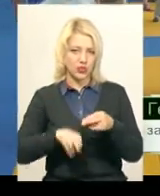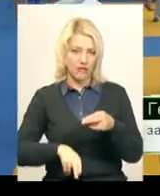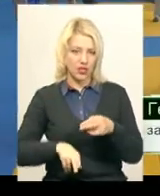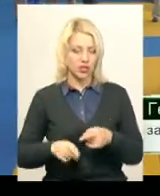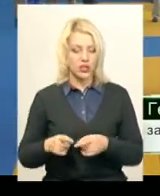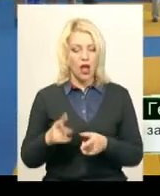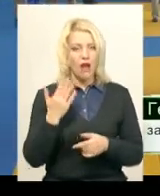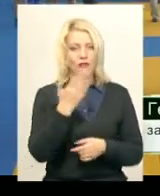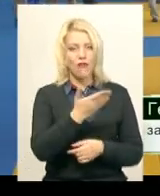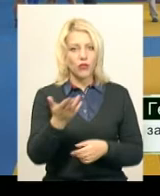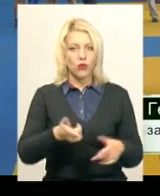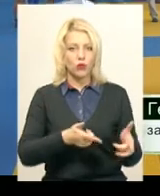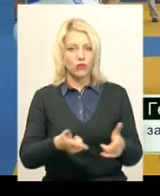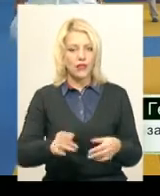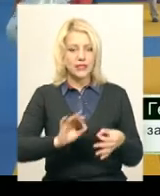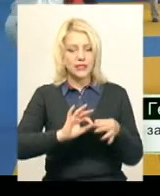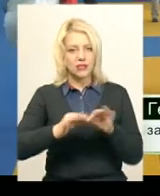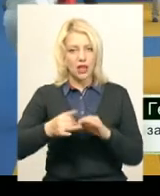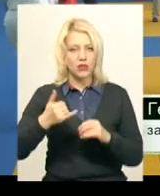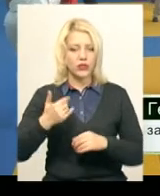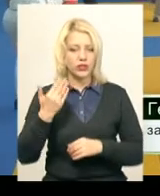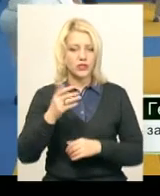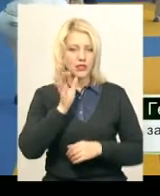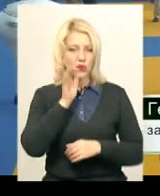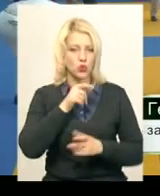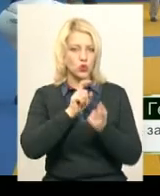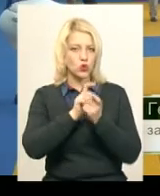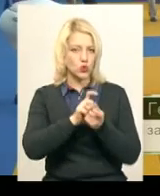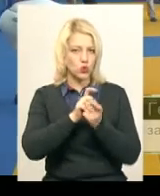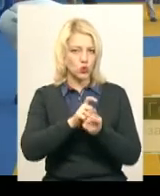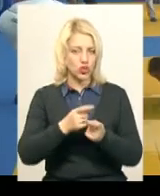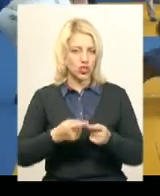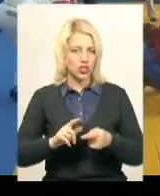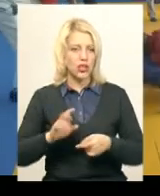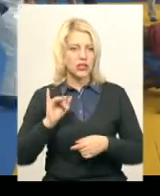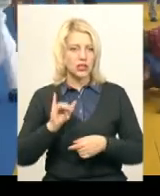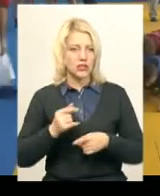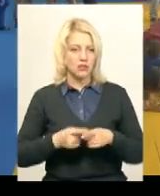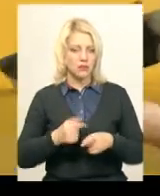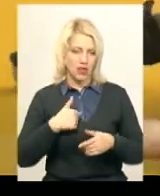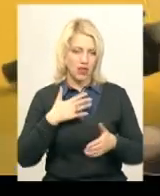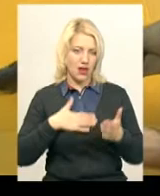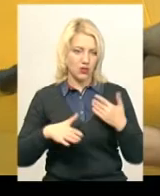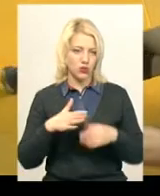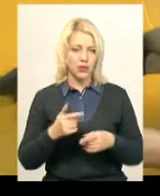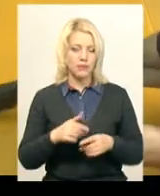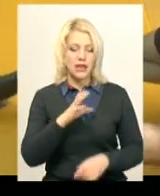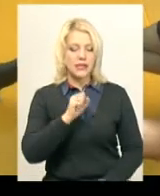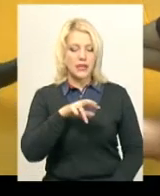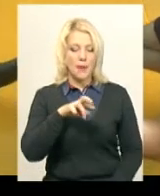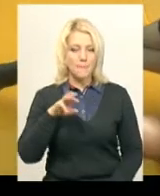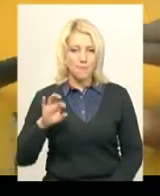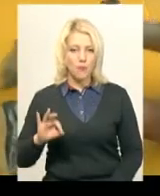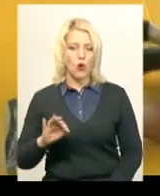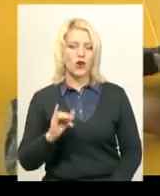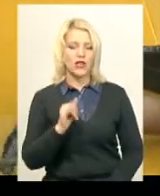ретельно і дуже серйозні сутички тут. Я скажу, що мене це радує. Самбо та футзал – п'ятий